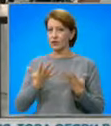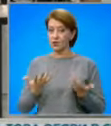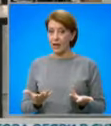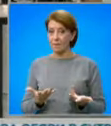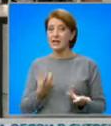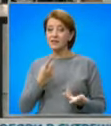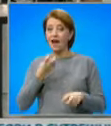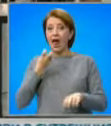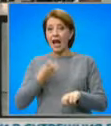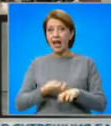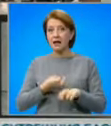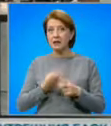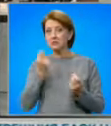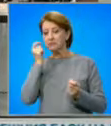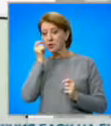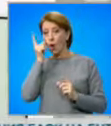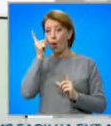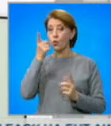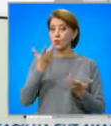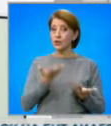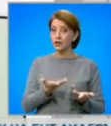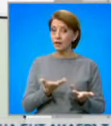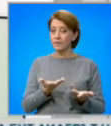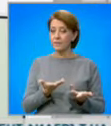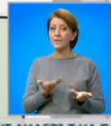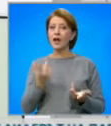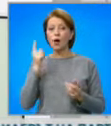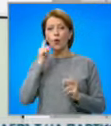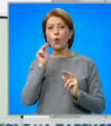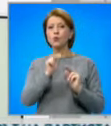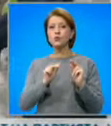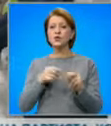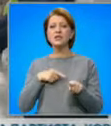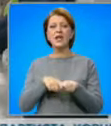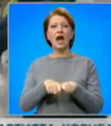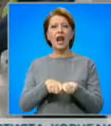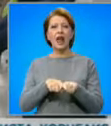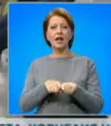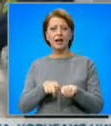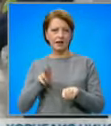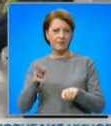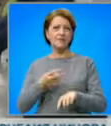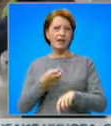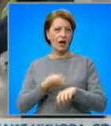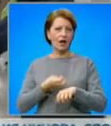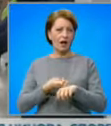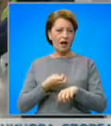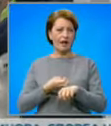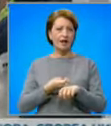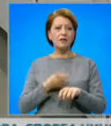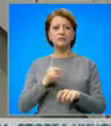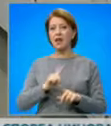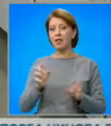озадачил. Това били първите му напълно имунизирани пациенти. Консултирал се с колеги в социалните мрежи. Нямало такъв случай в друго